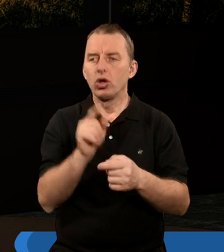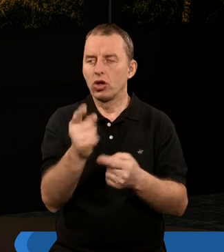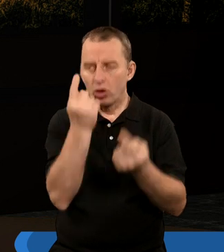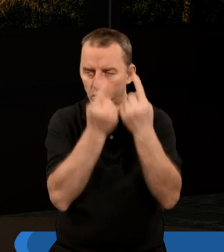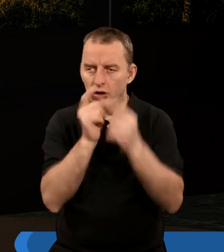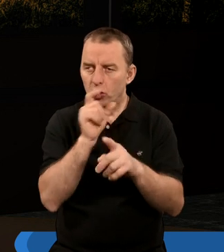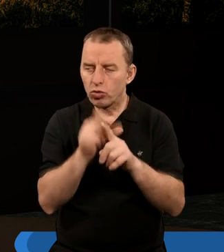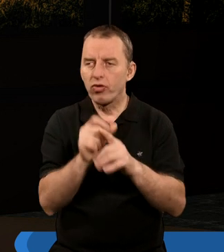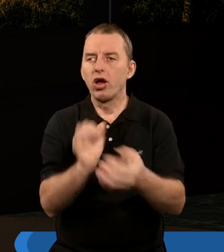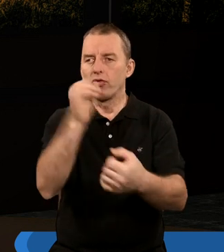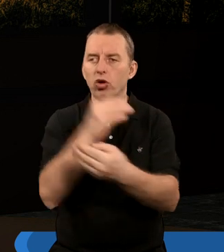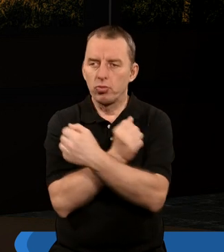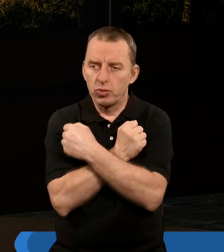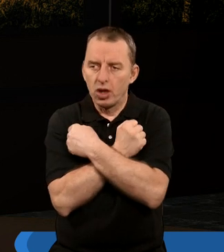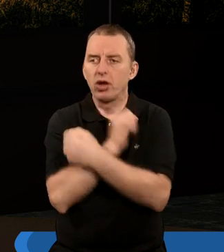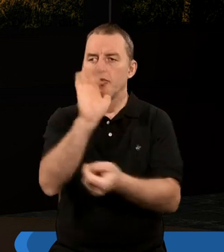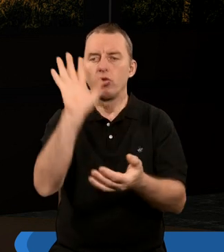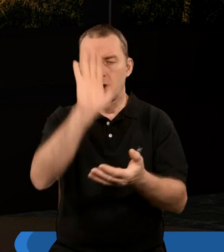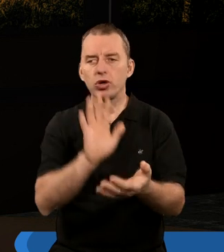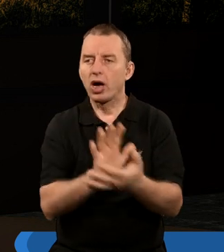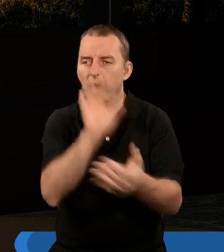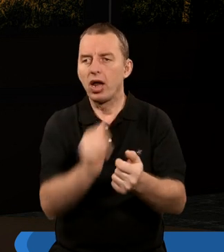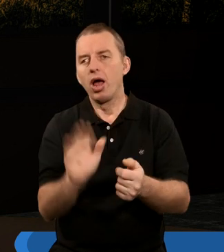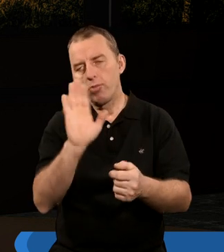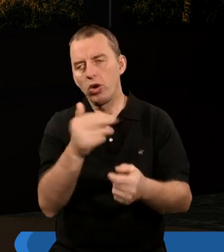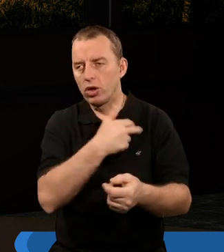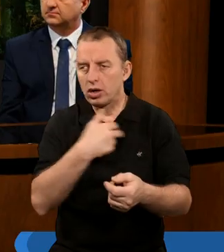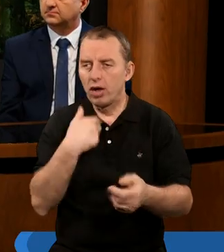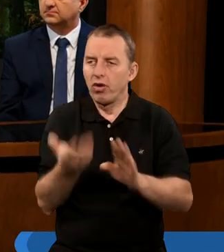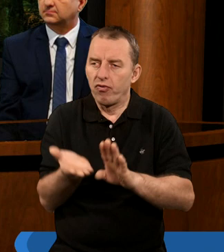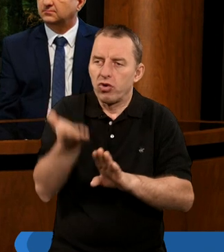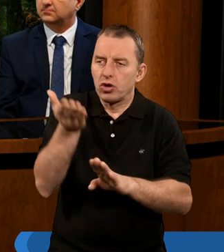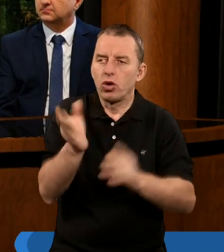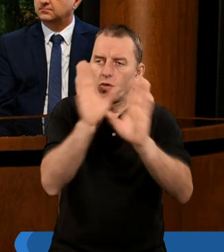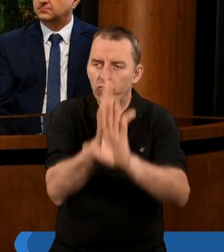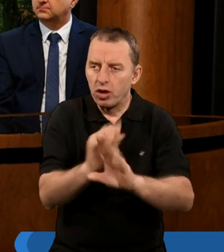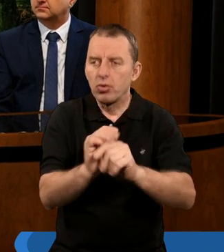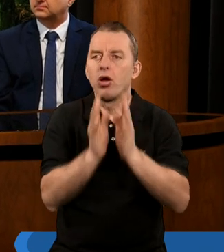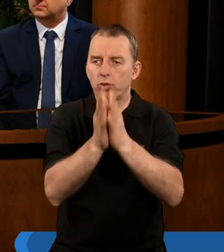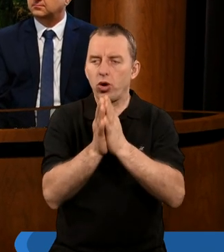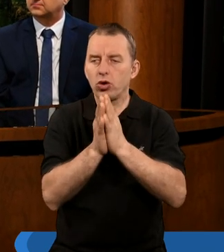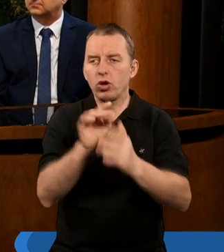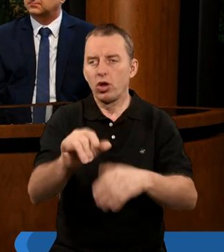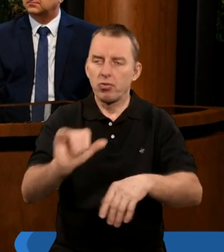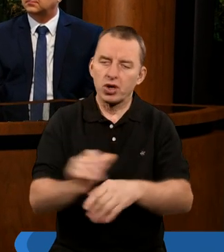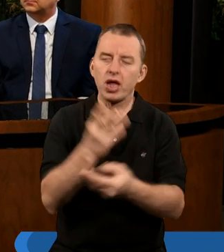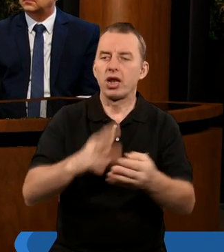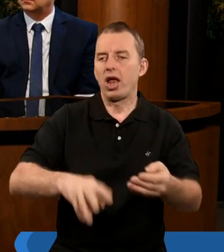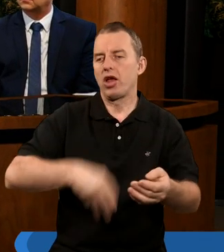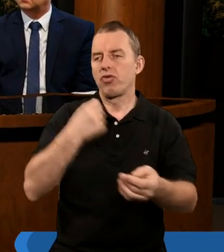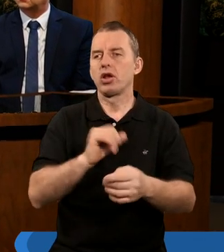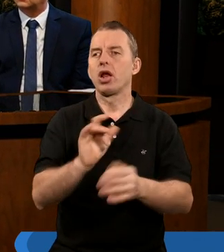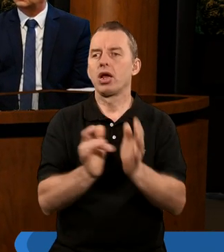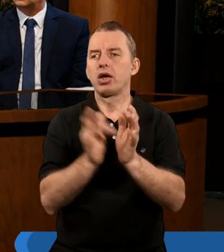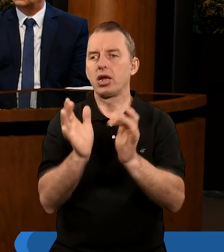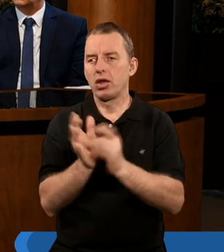Słowa, Twoją wielką miłość i Twój Boży charakter. Bądź Panie Boże wywyższony, uwielbiony i prosimy Cię o to przez Najświętszy im